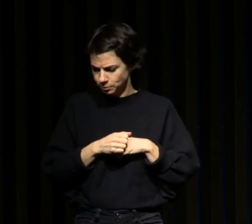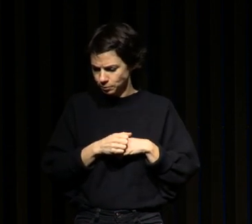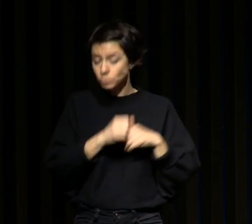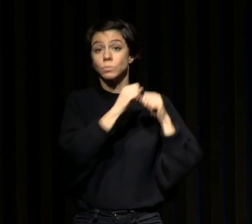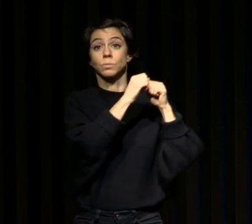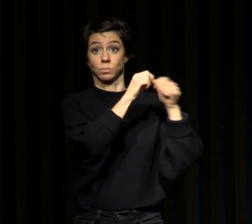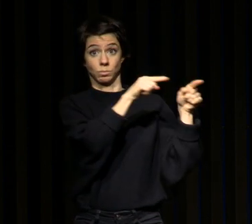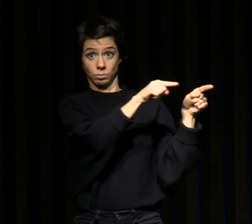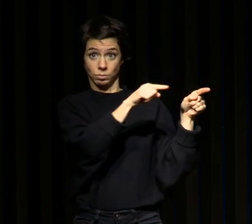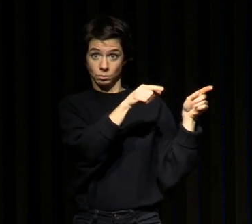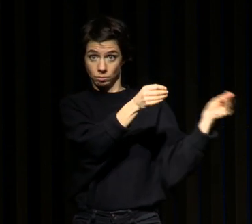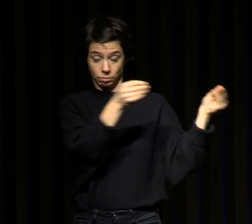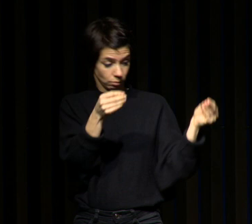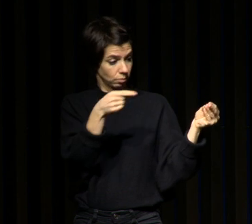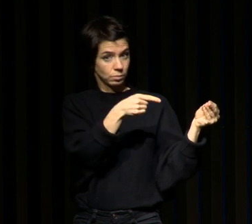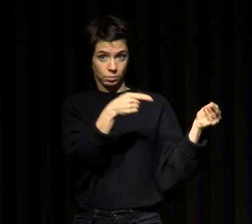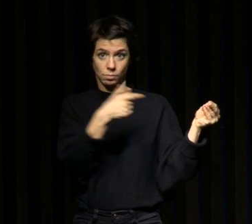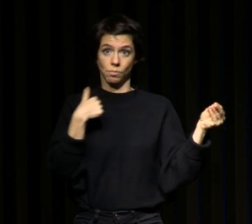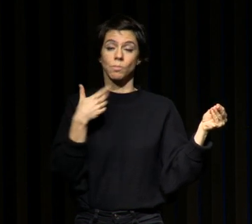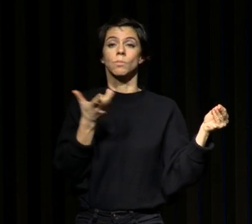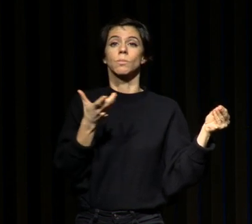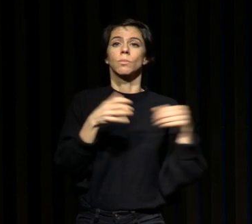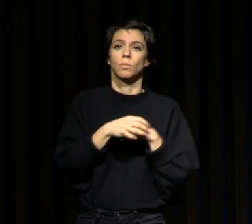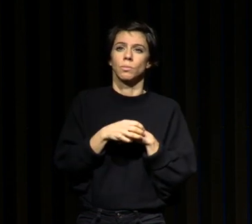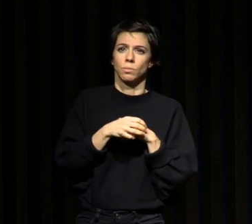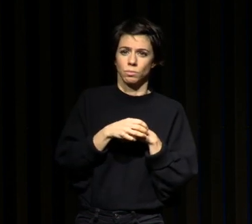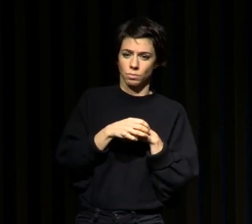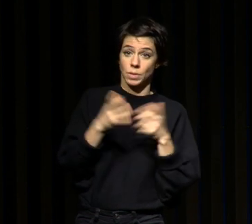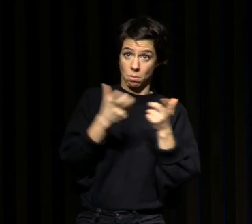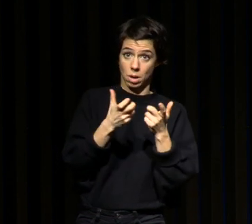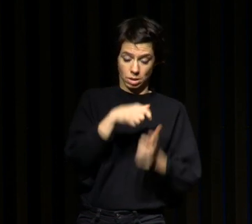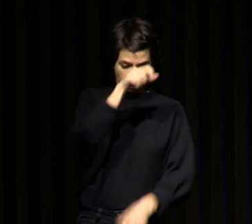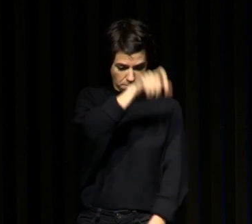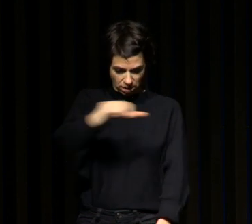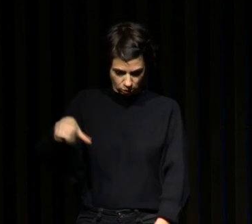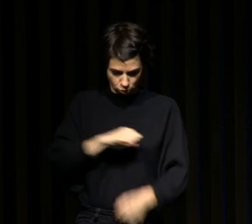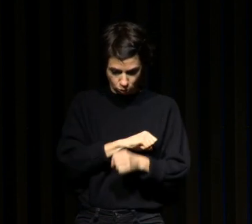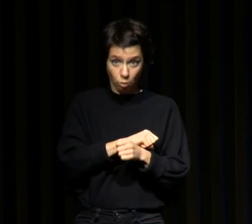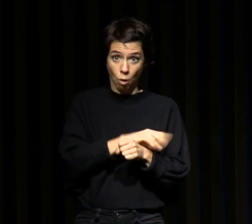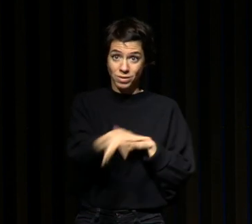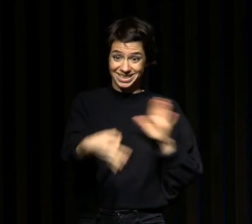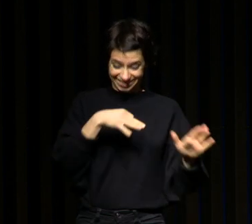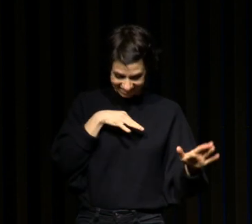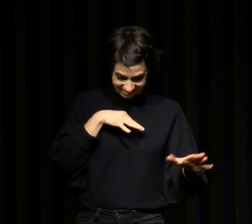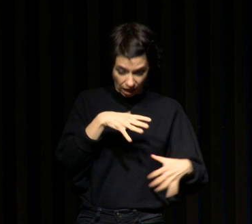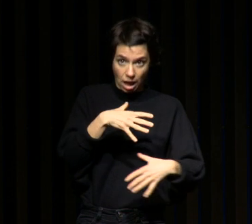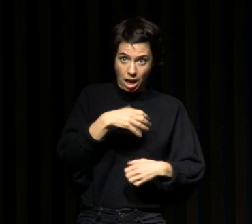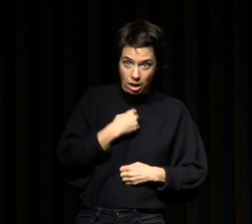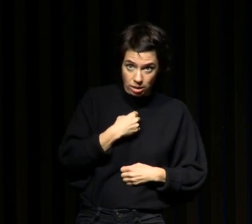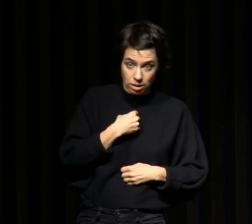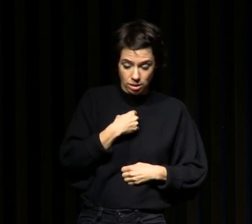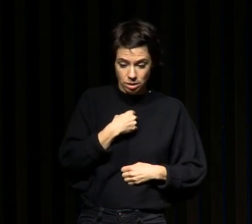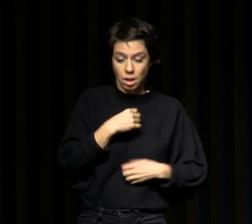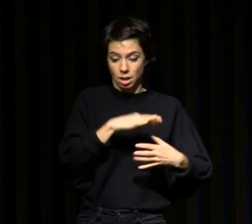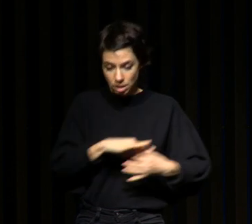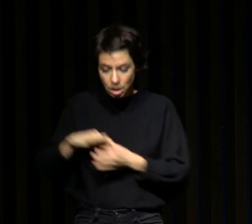entre les relations bidirectionnelles entre le fait d'avoir été infecté par le Covid et des conséquences psychiatriques